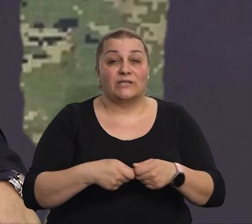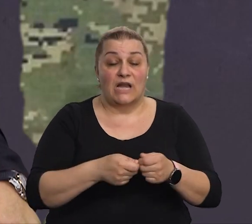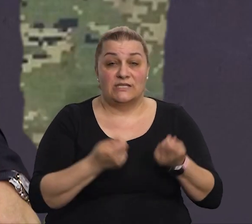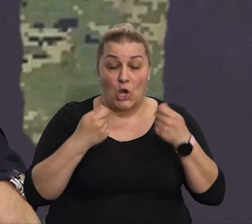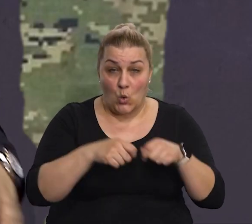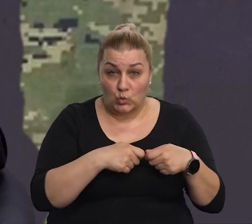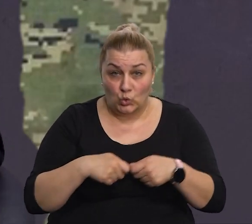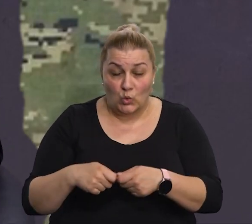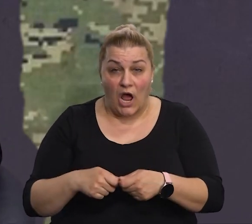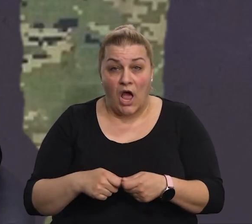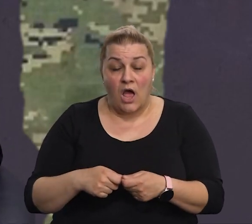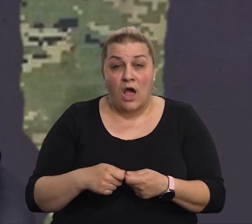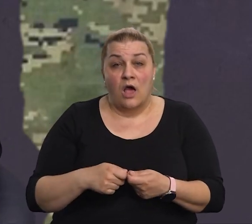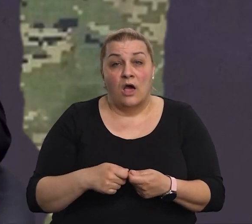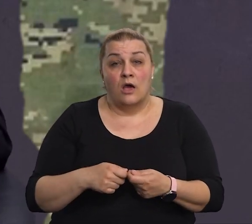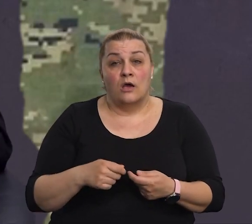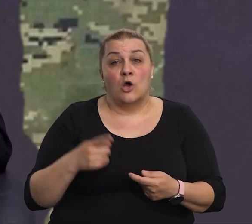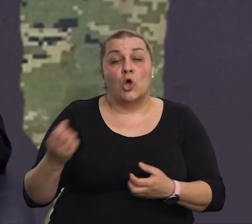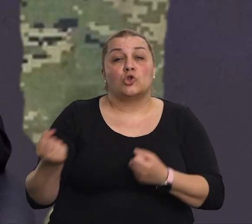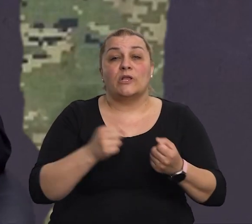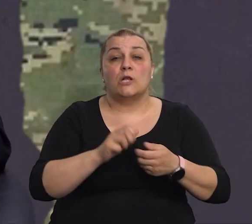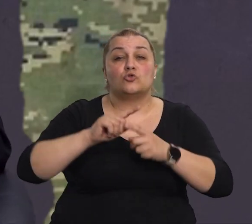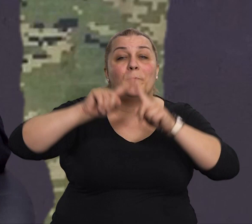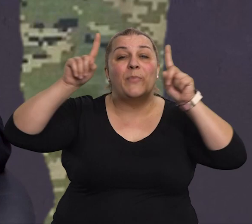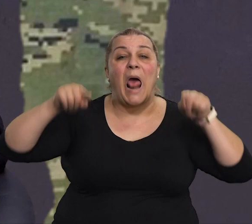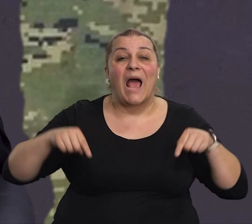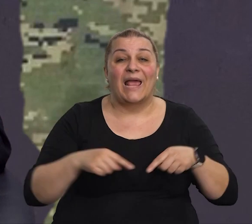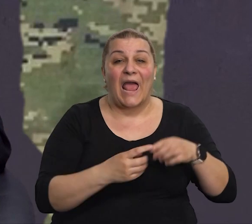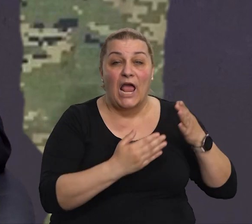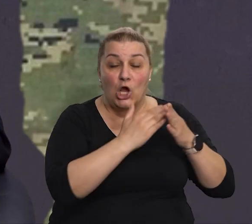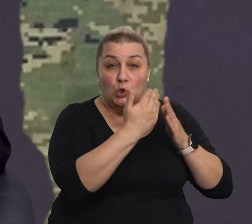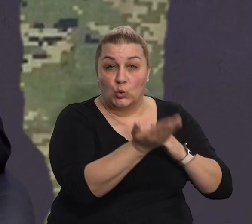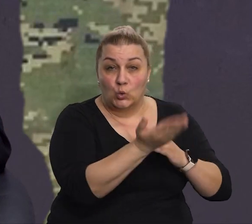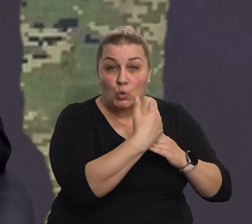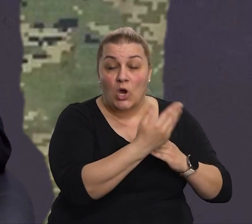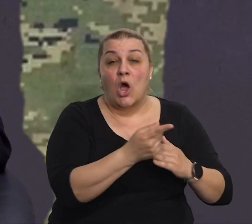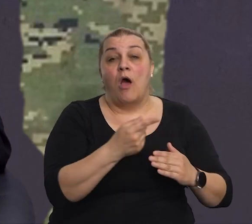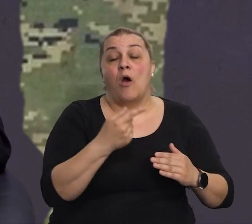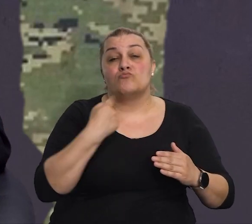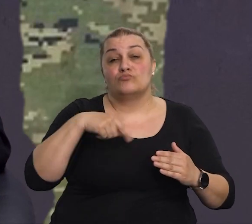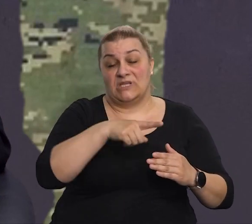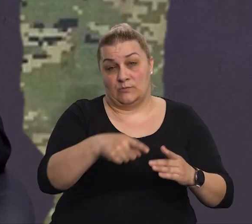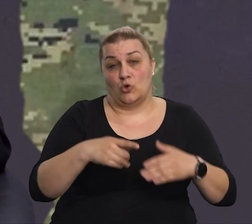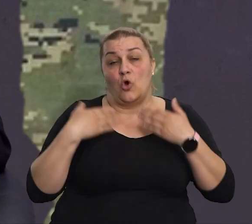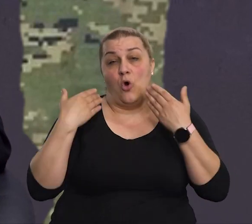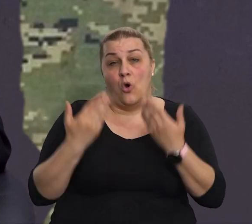mislim da su, bude jedno, jedno plaketo koju je on, u svakom slučaju, mi smo to